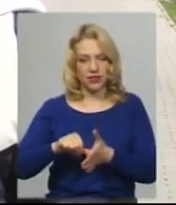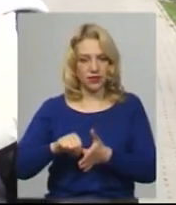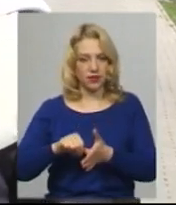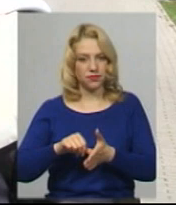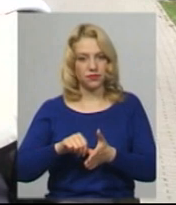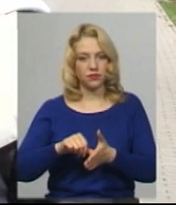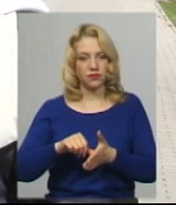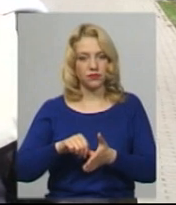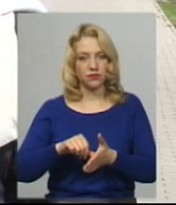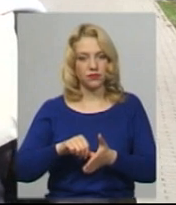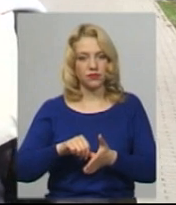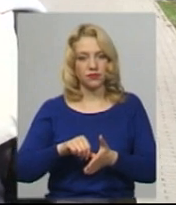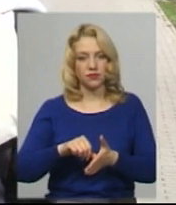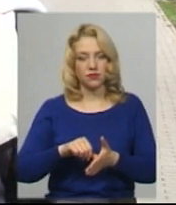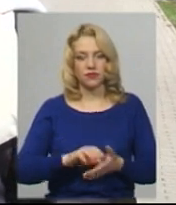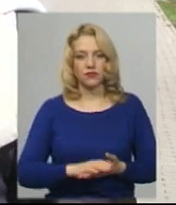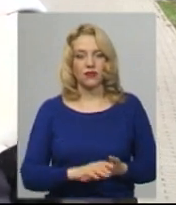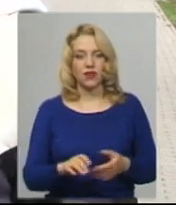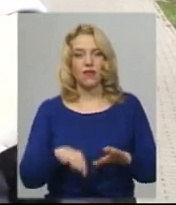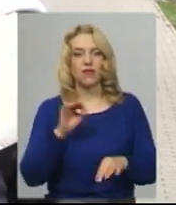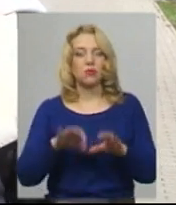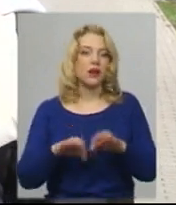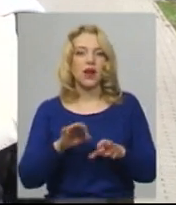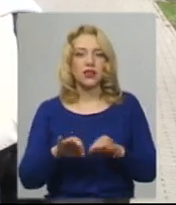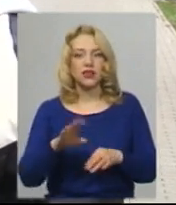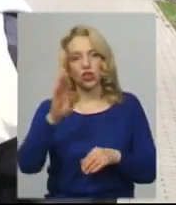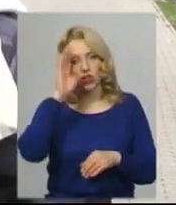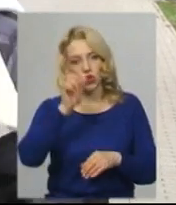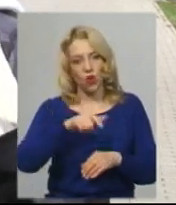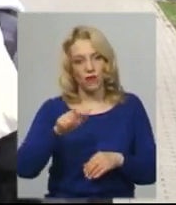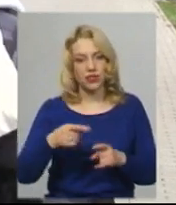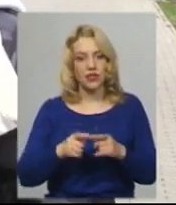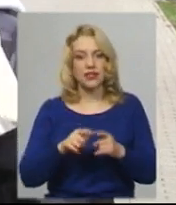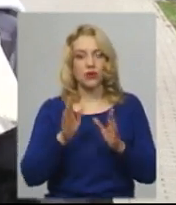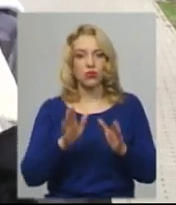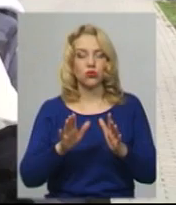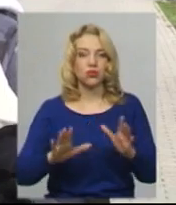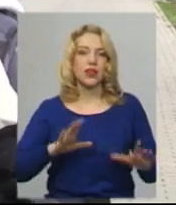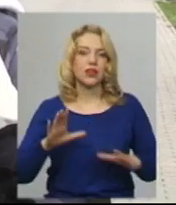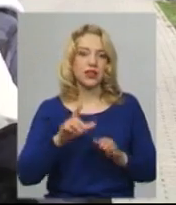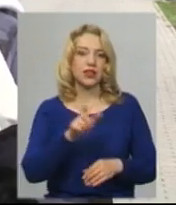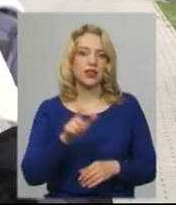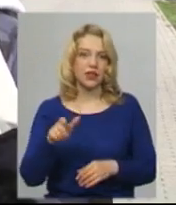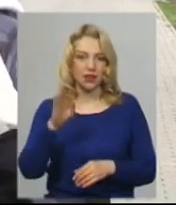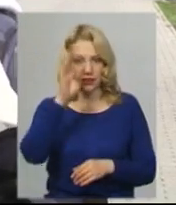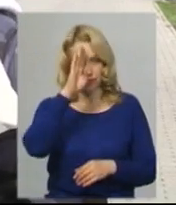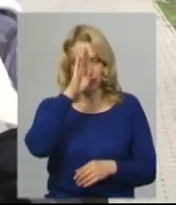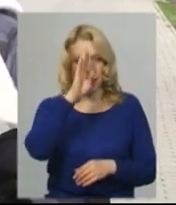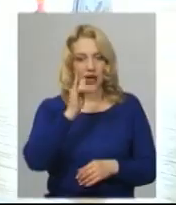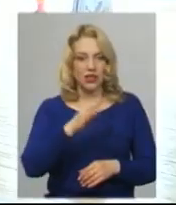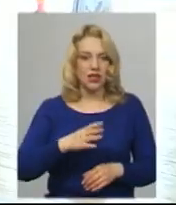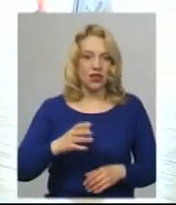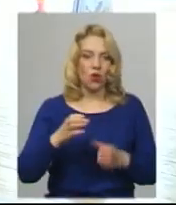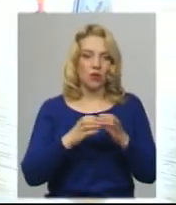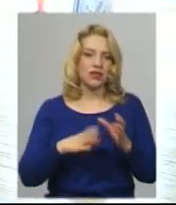вибирати саме чоловіки, тобто це будуть тренери з команд всієї